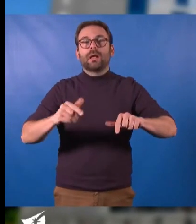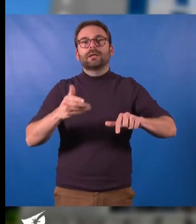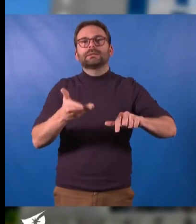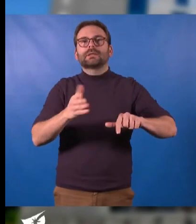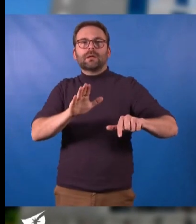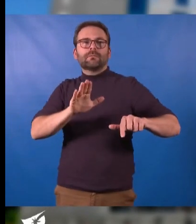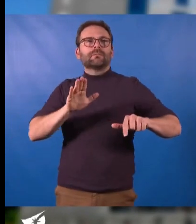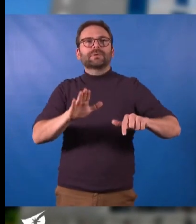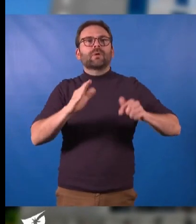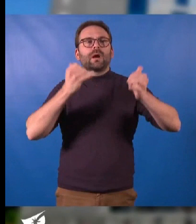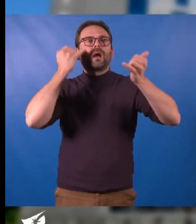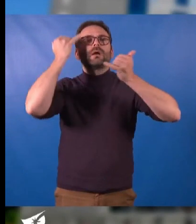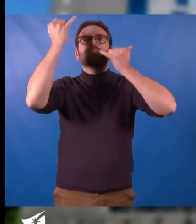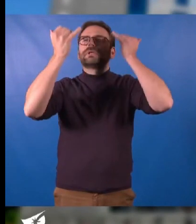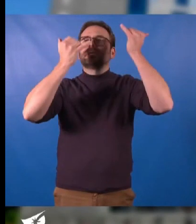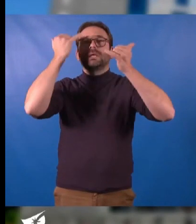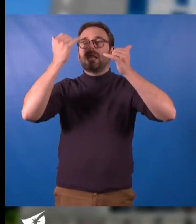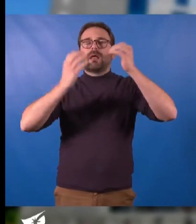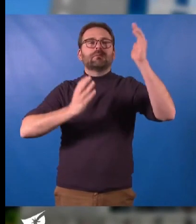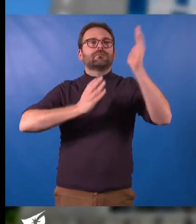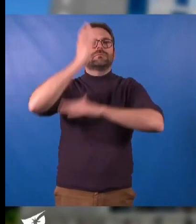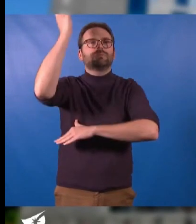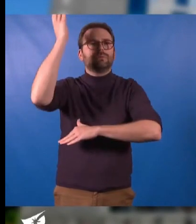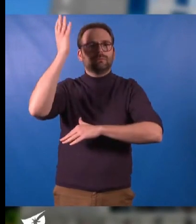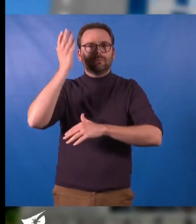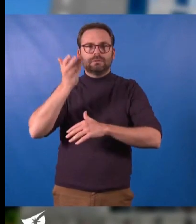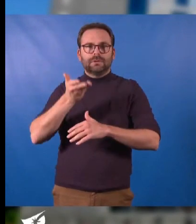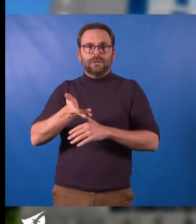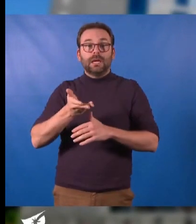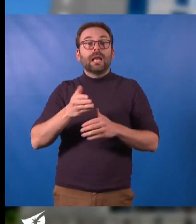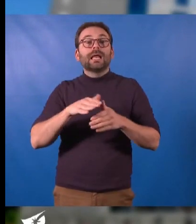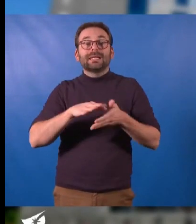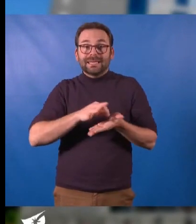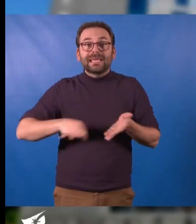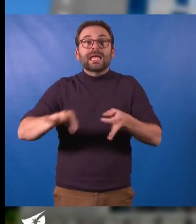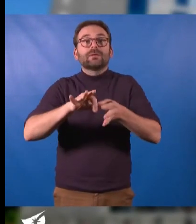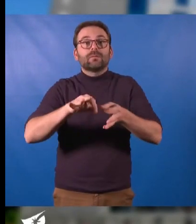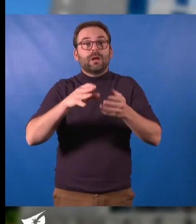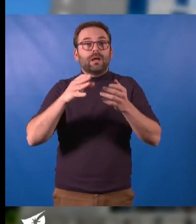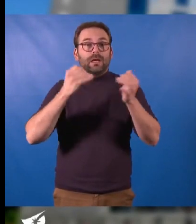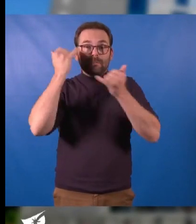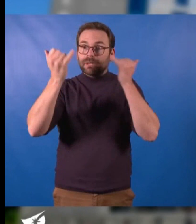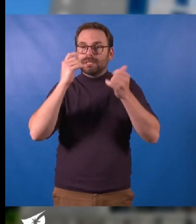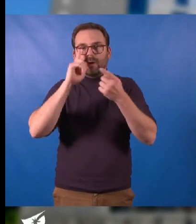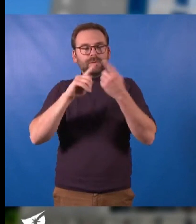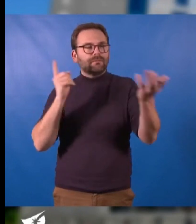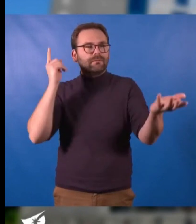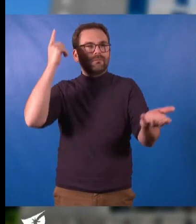à un imaginaire sans limite. Le territoire de'imaginaire aspire à l'infini,